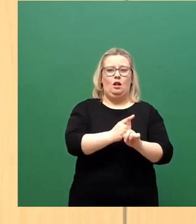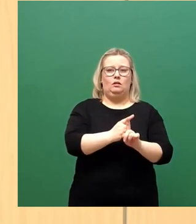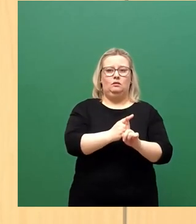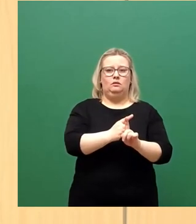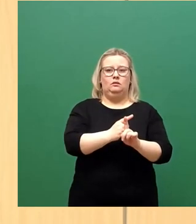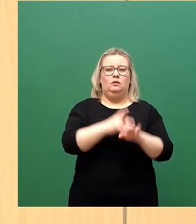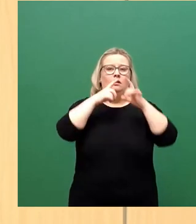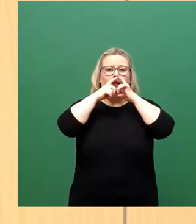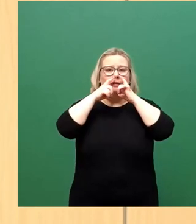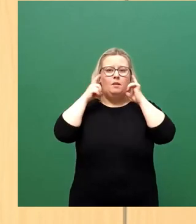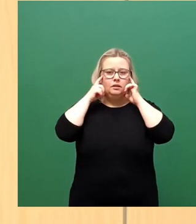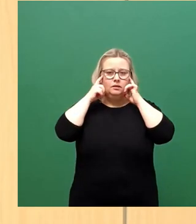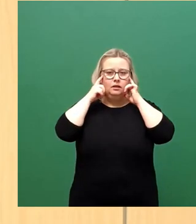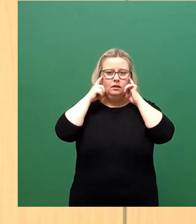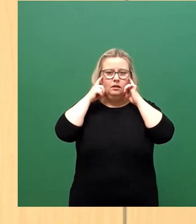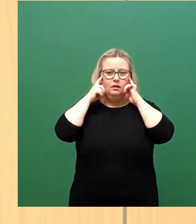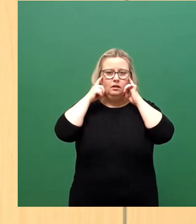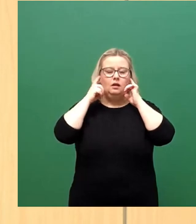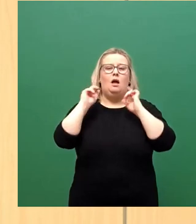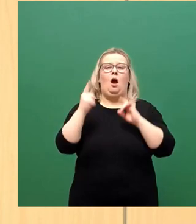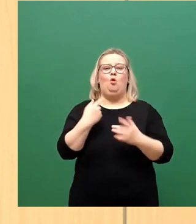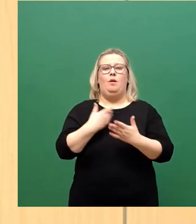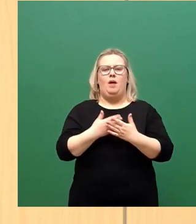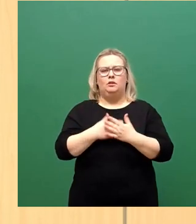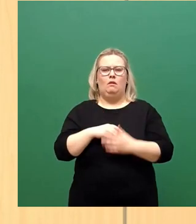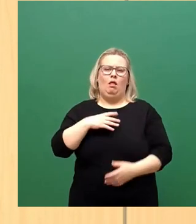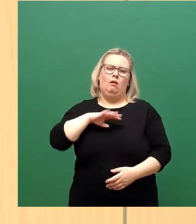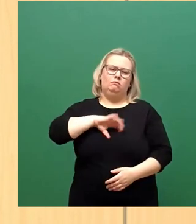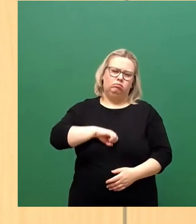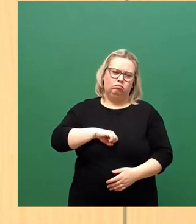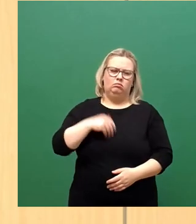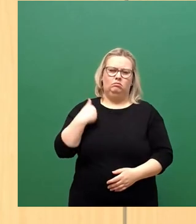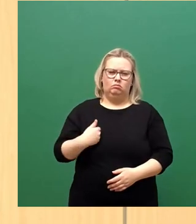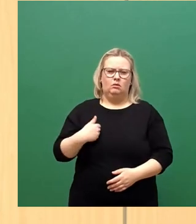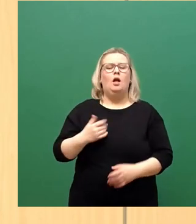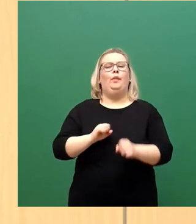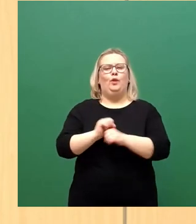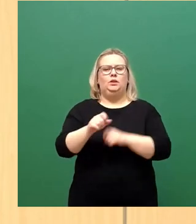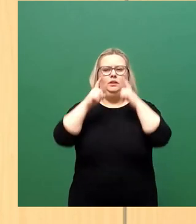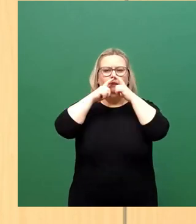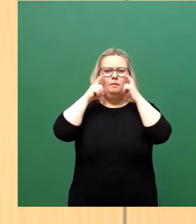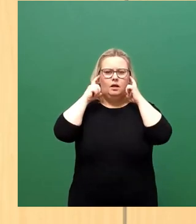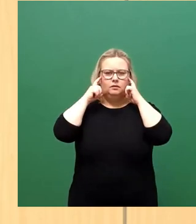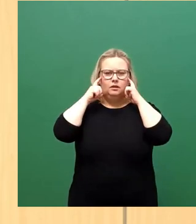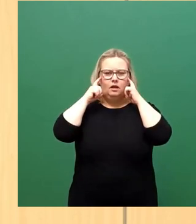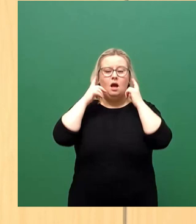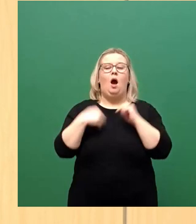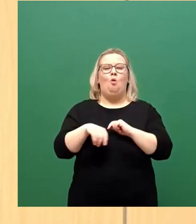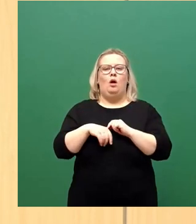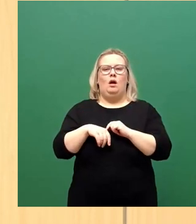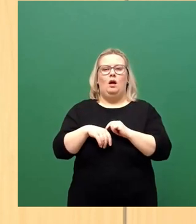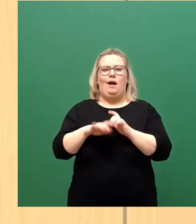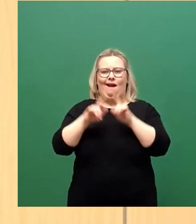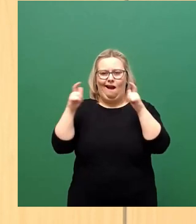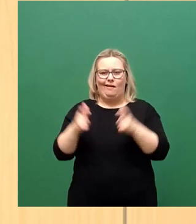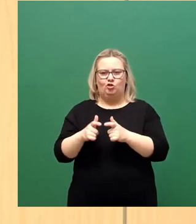tragen, auch wenn es lästig ist. Die Einschränkungen akzeptieren, auch